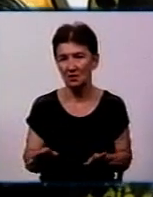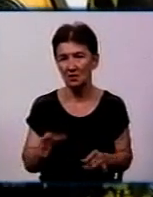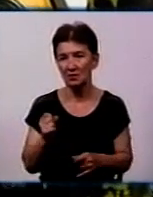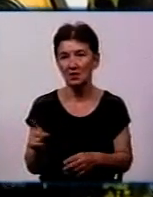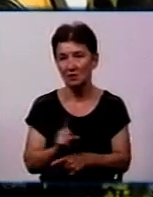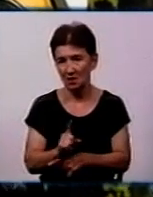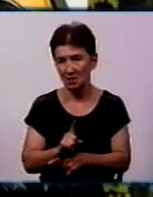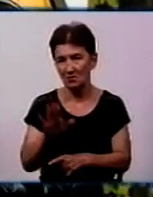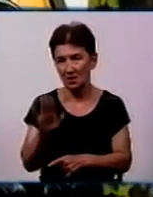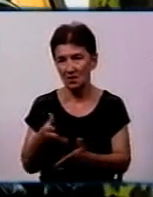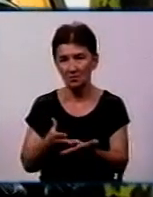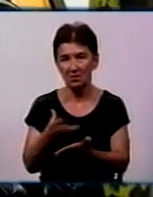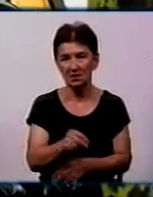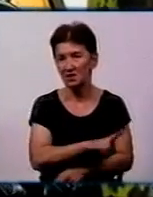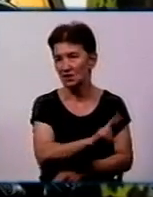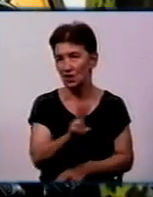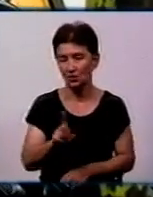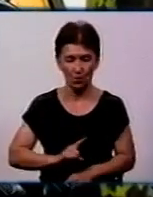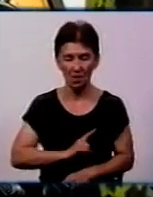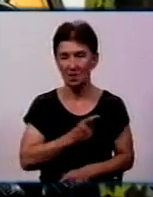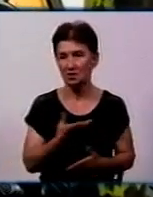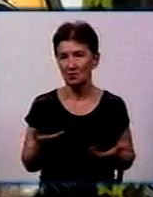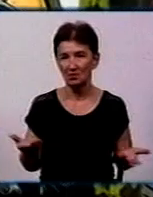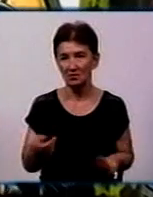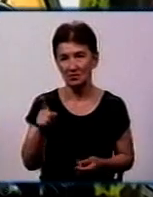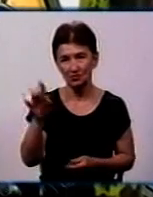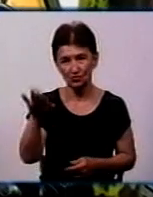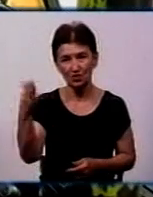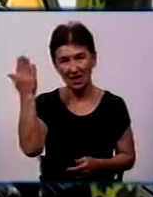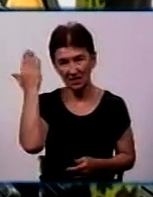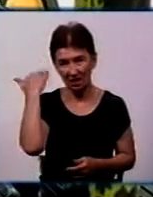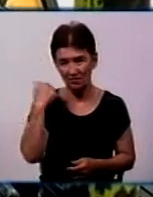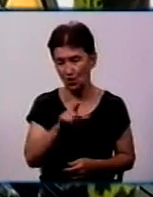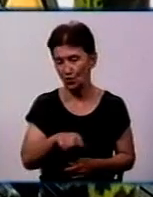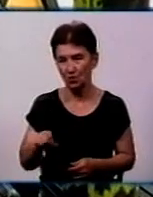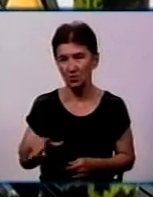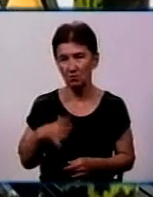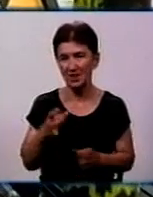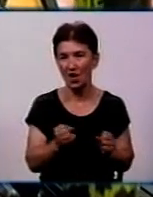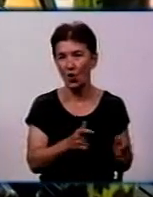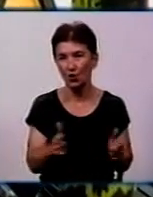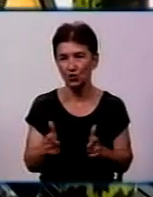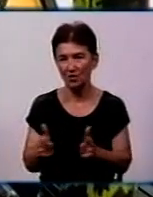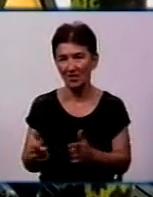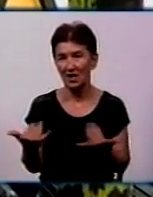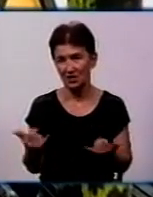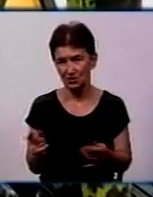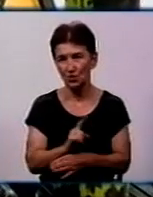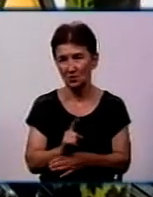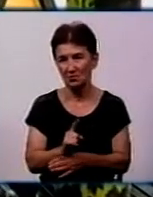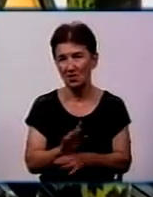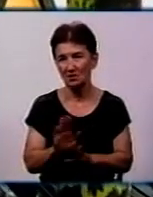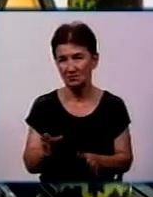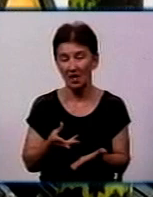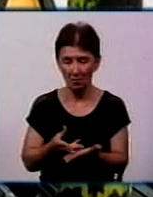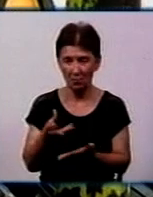платять, ніхто не обуриться поки. Вони вже давно, видімо, до цього були готові. Ну, нормальний час, нормально. Плацять всі, без